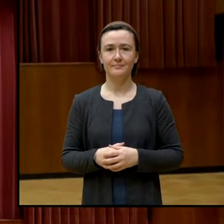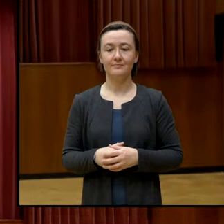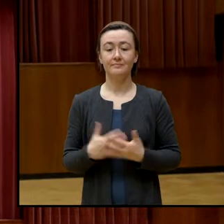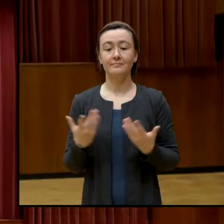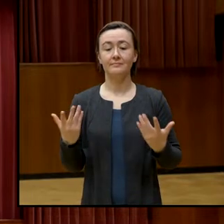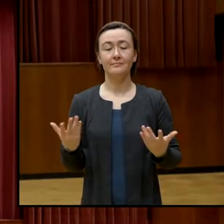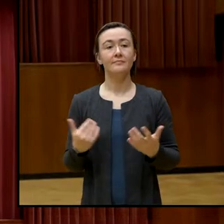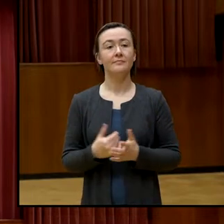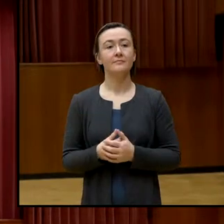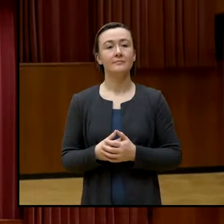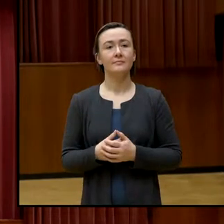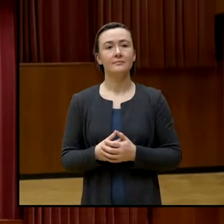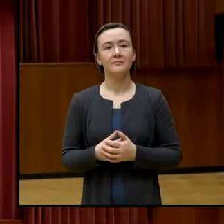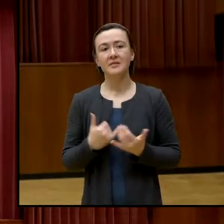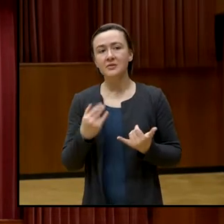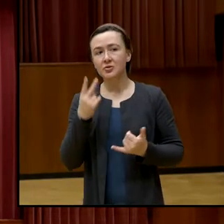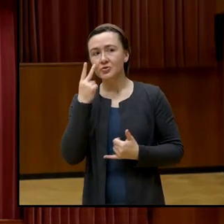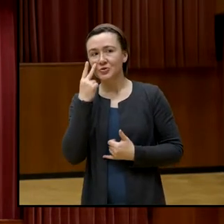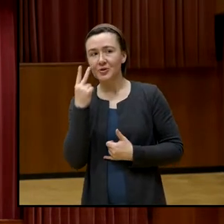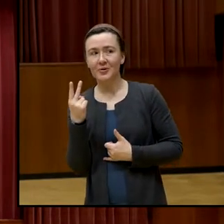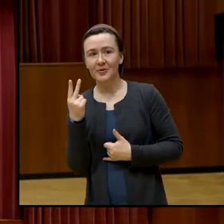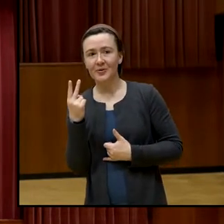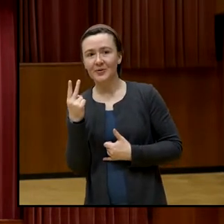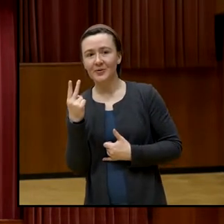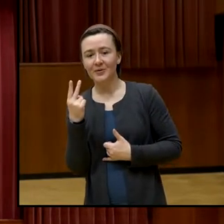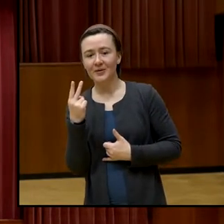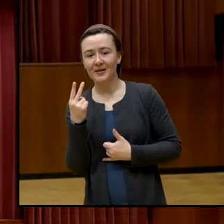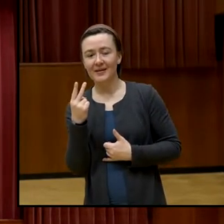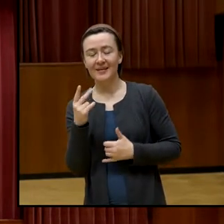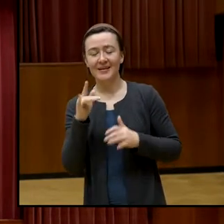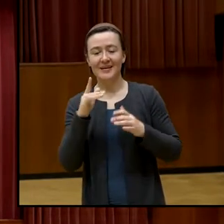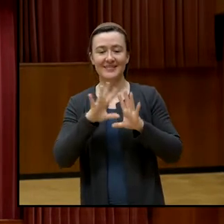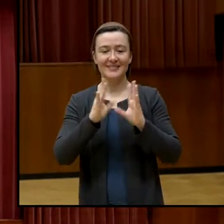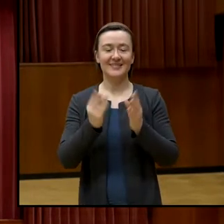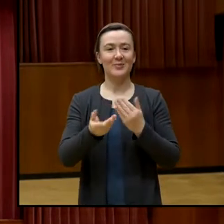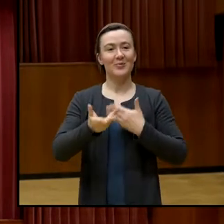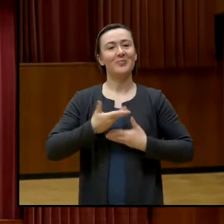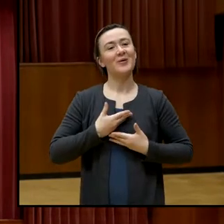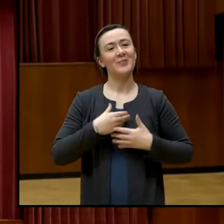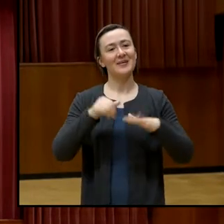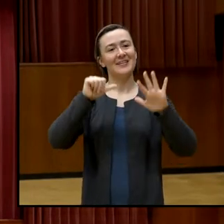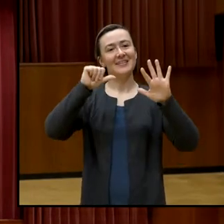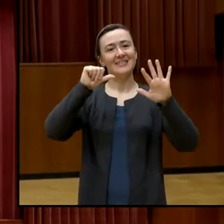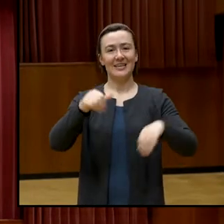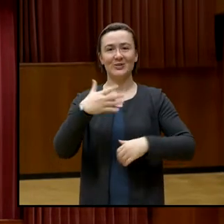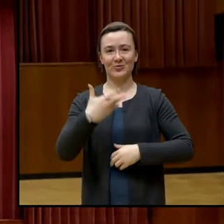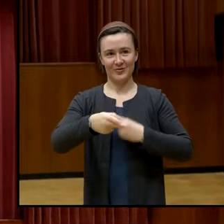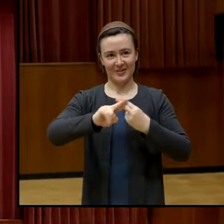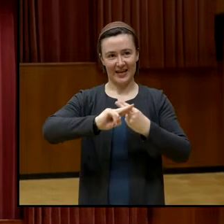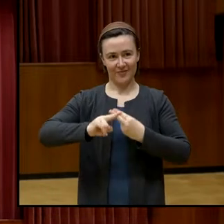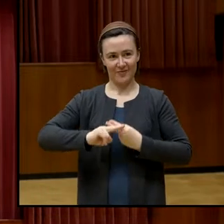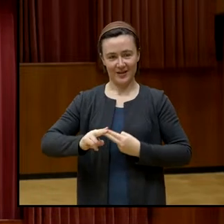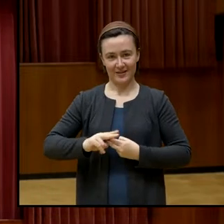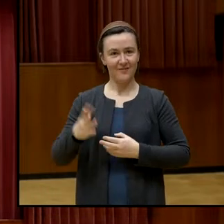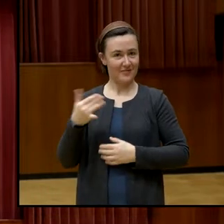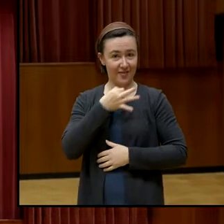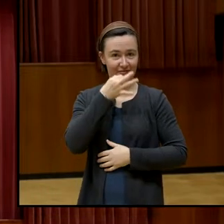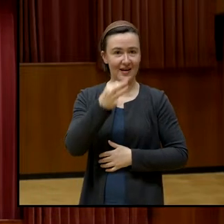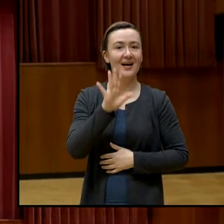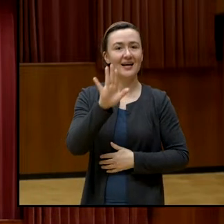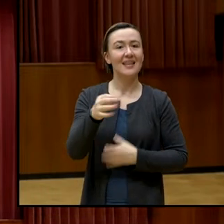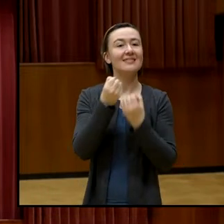So, jetzt schauen wir mal. Wir haben 56 Antworten erhalten auf die Frage, was ist Ihr demokratischer Ort?